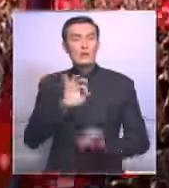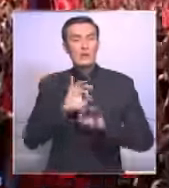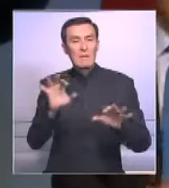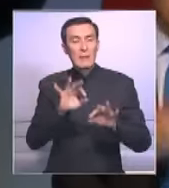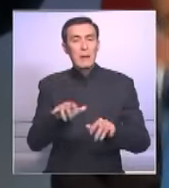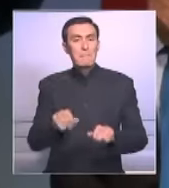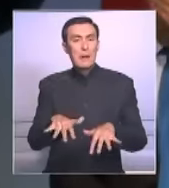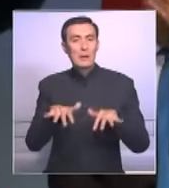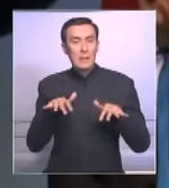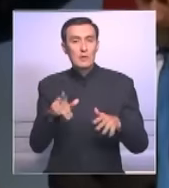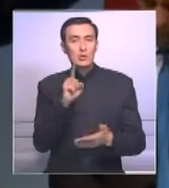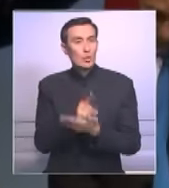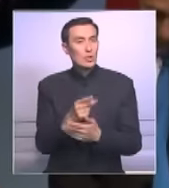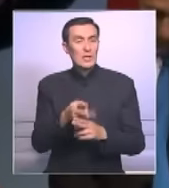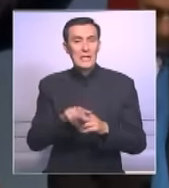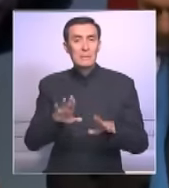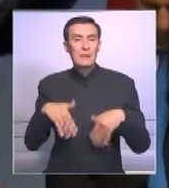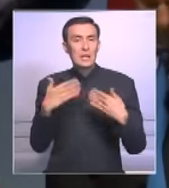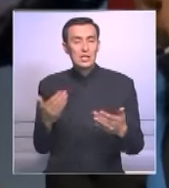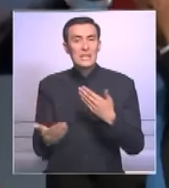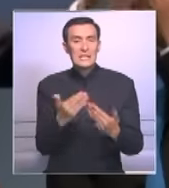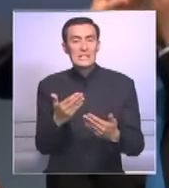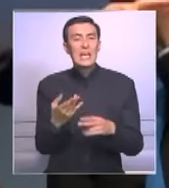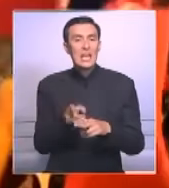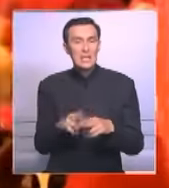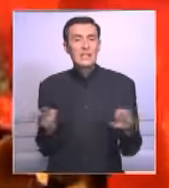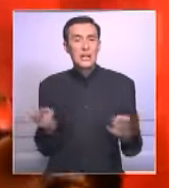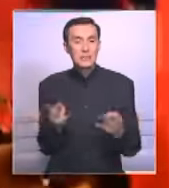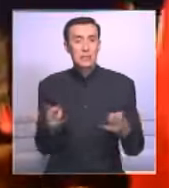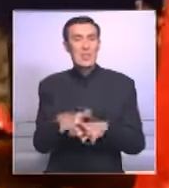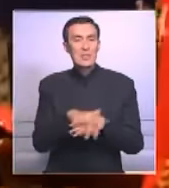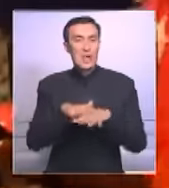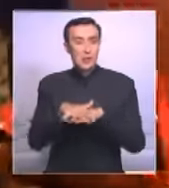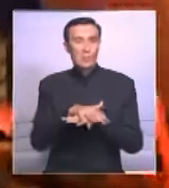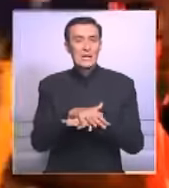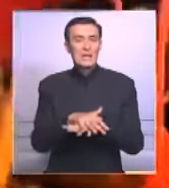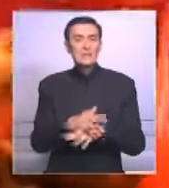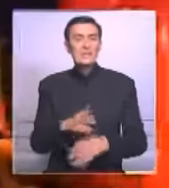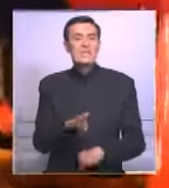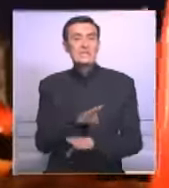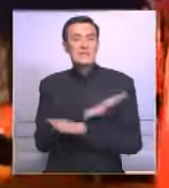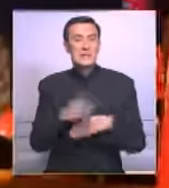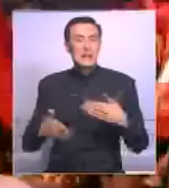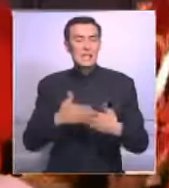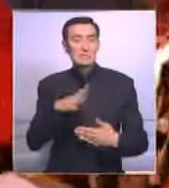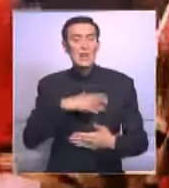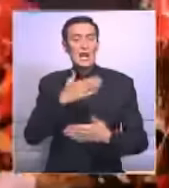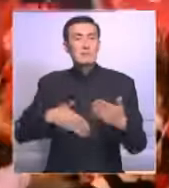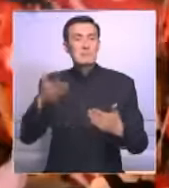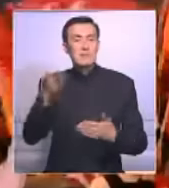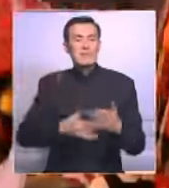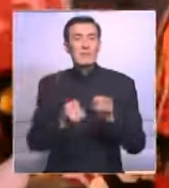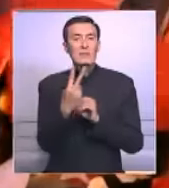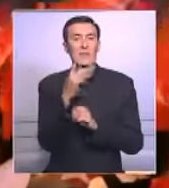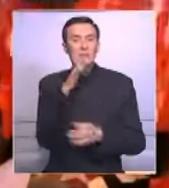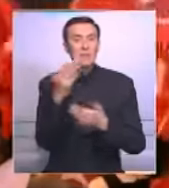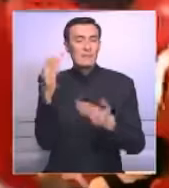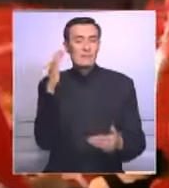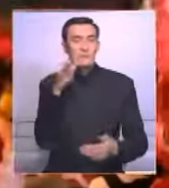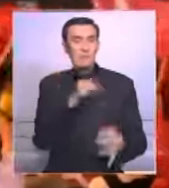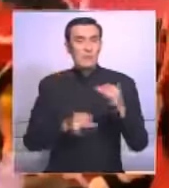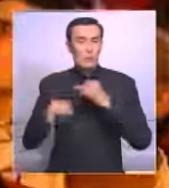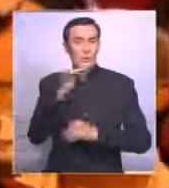словам, парламент должен рассмотреть это предложение, если этого требует народ. Напомню, смертную казнь в Турции отменили 12 лет назад в ходе